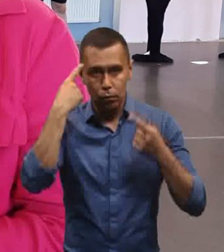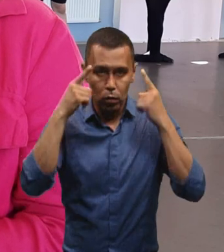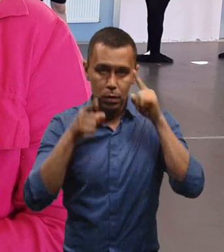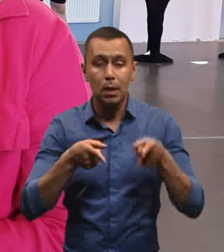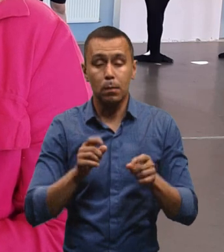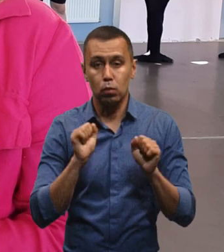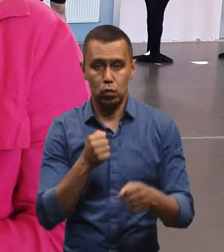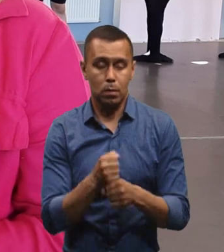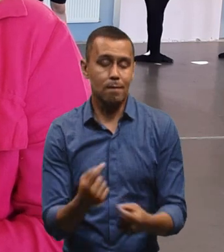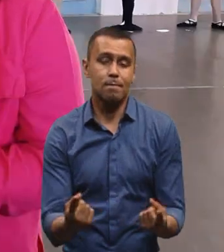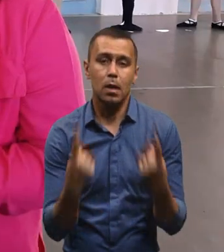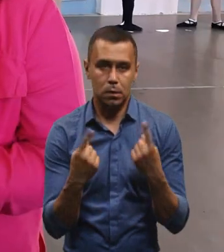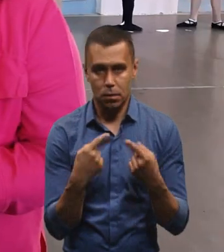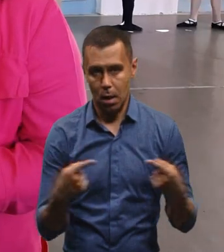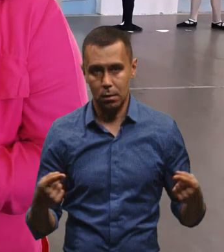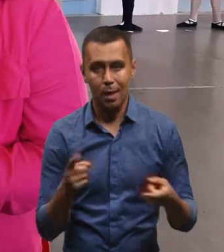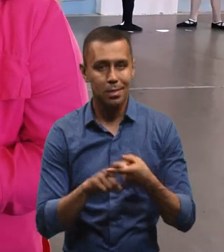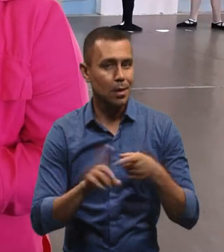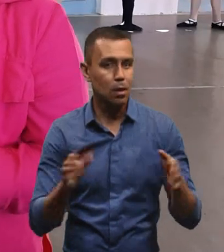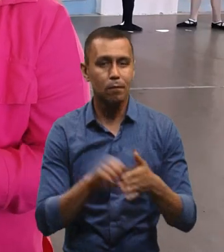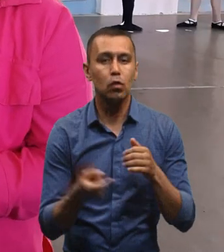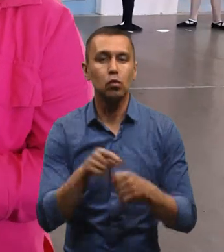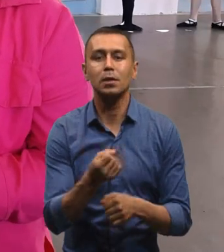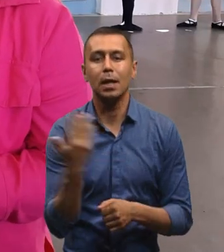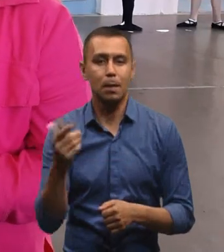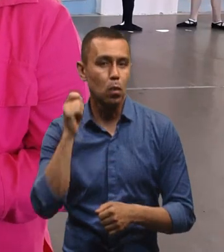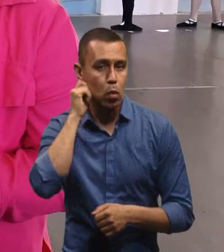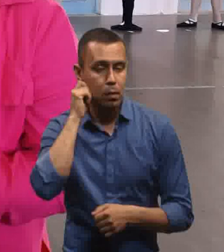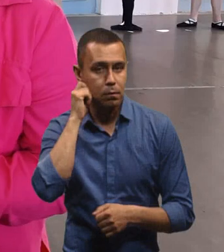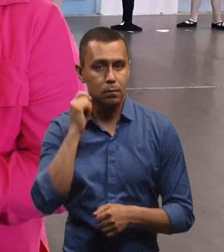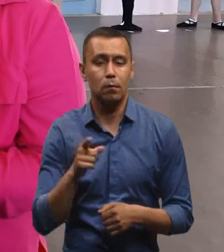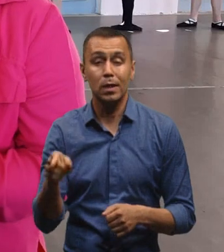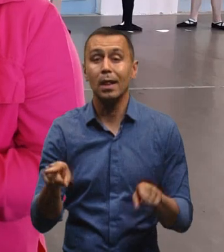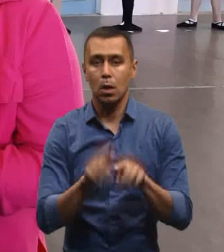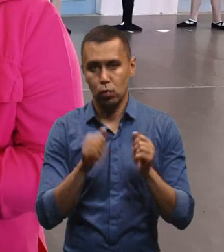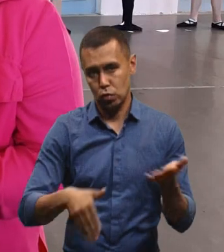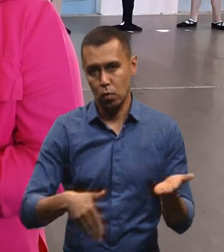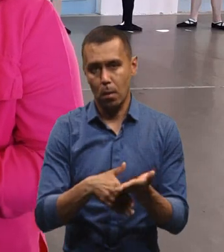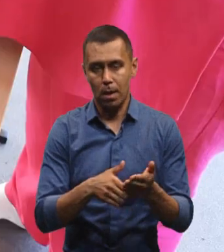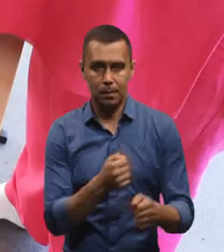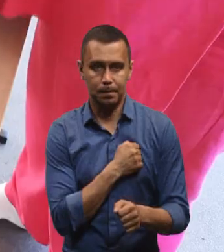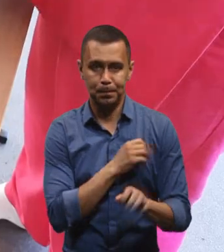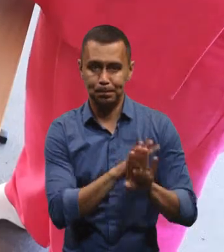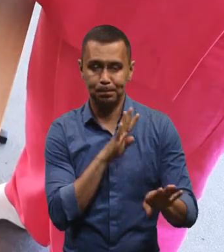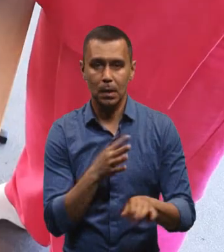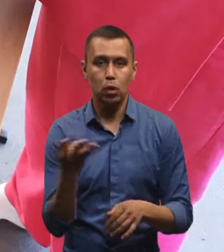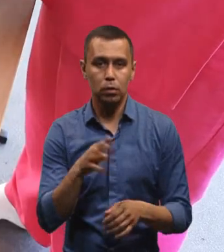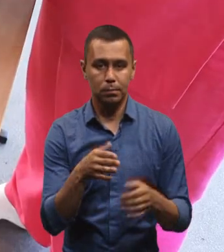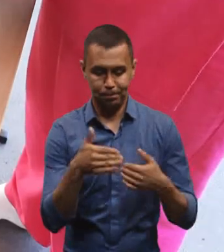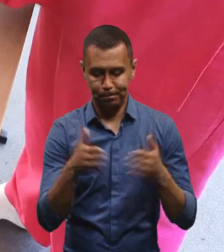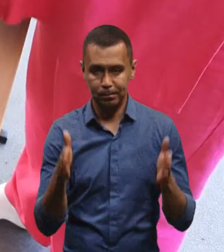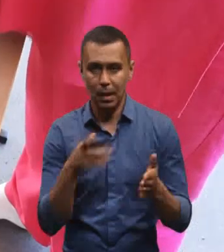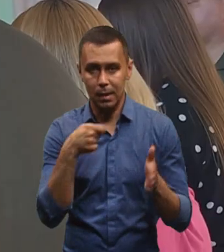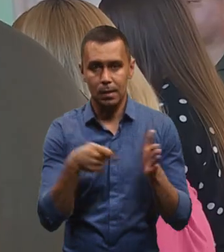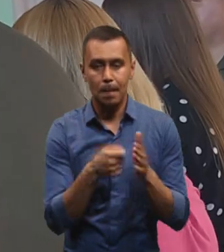насправді можуть робити величезні речі. Незалежно від того, скільки їм років, вони теж можуть допомагати армії. Чотири блоки живлення